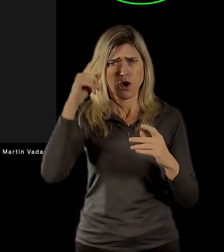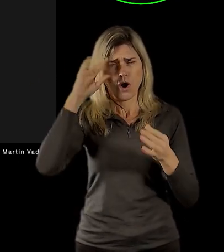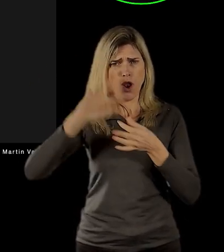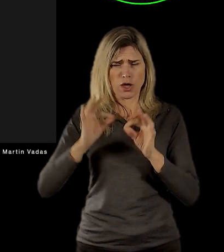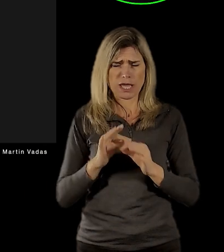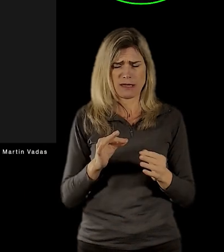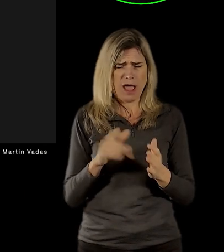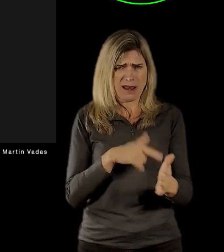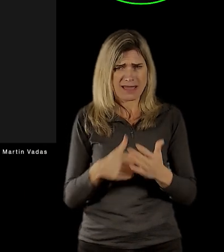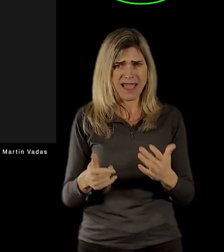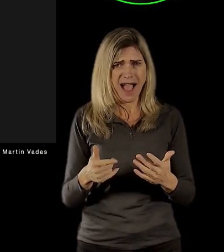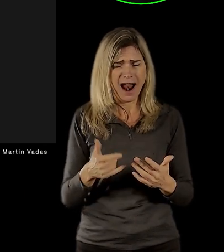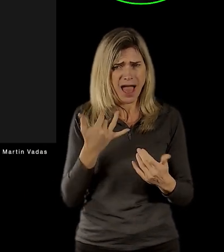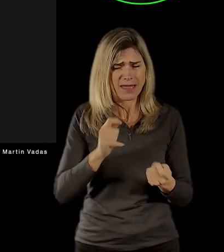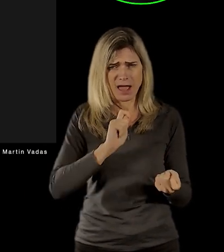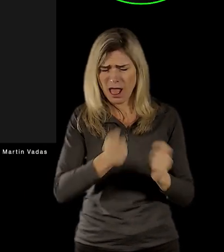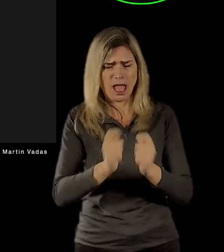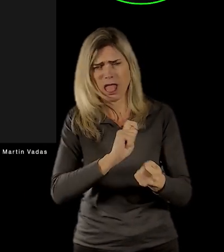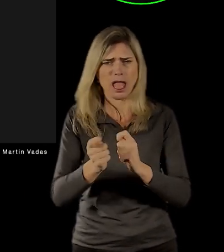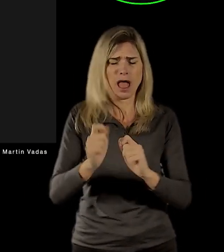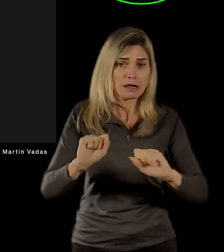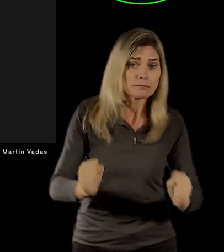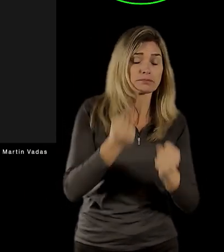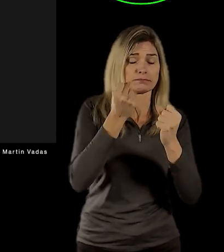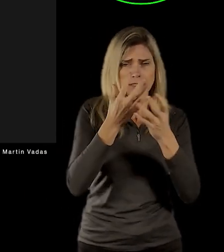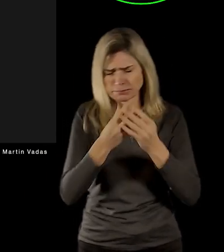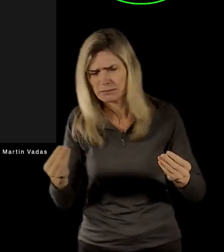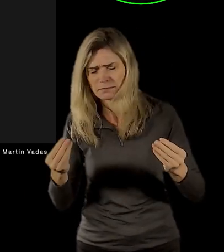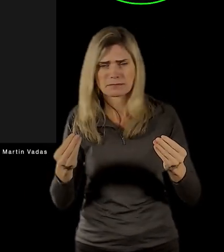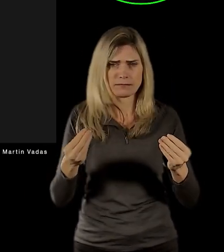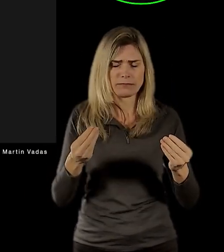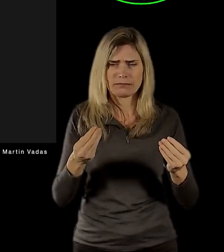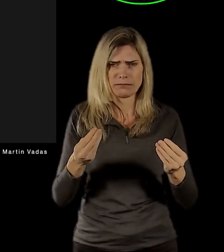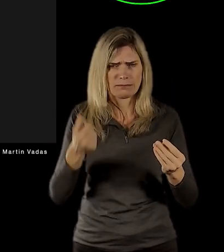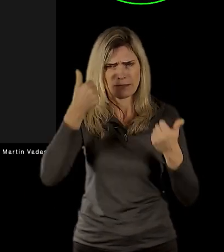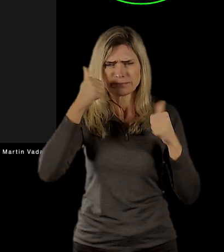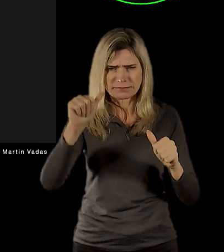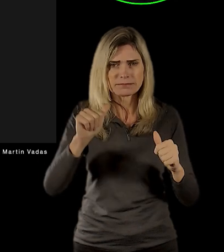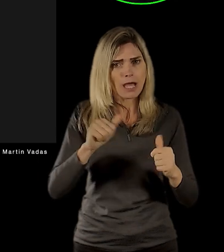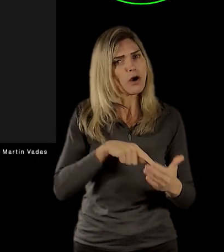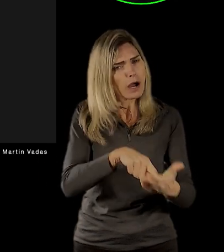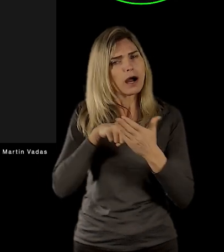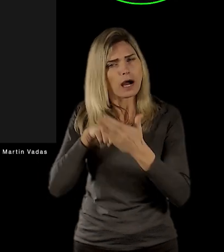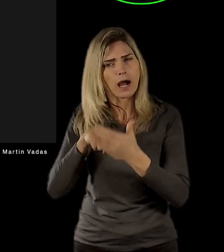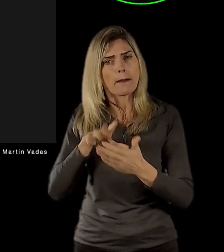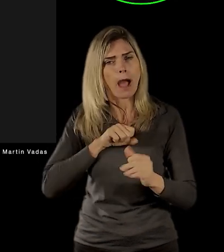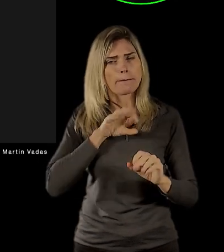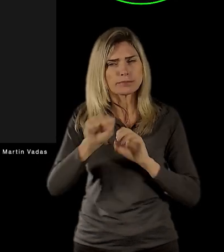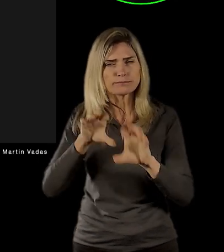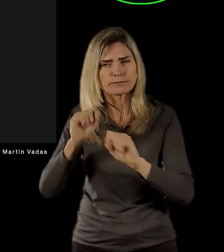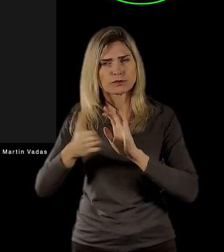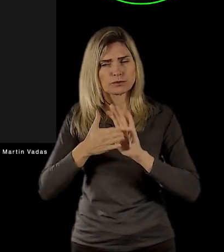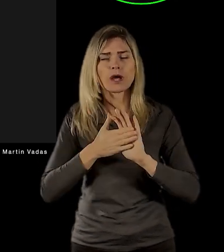vyvinul, proměňoval, zanikal, vznikal a tak dále a bude to tedy